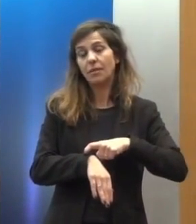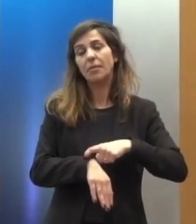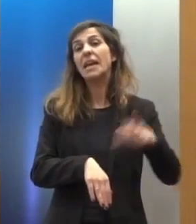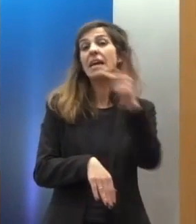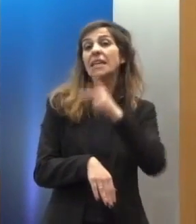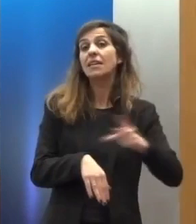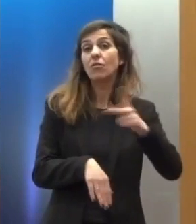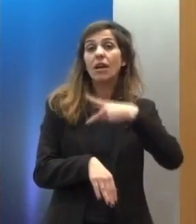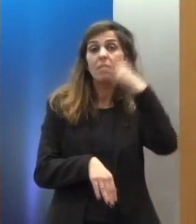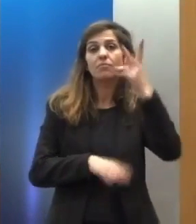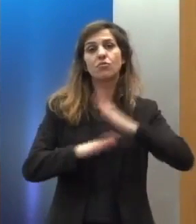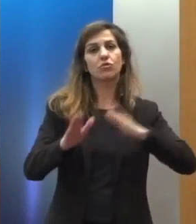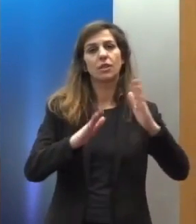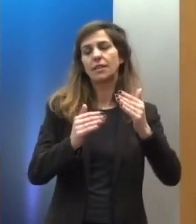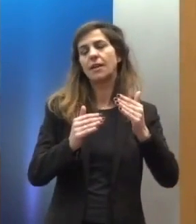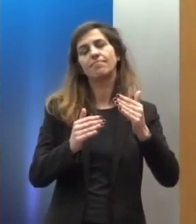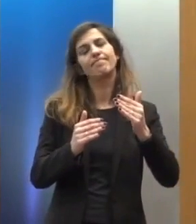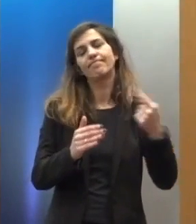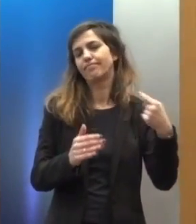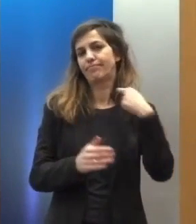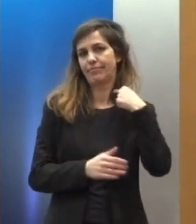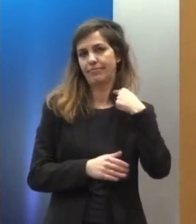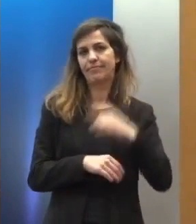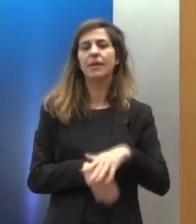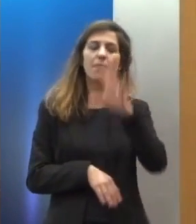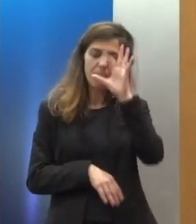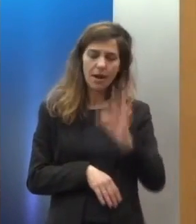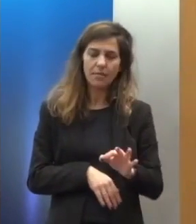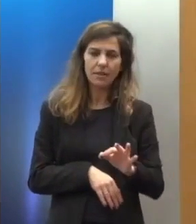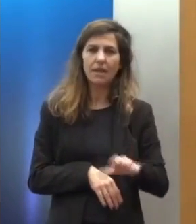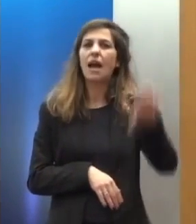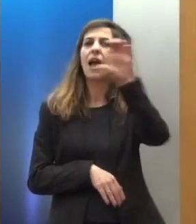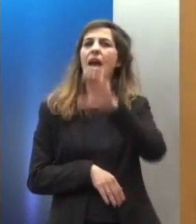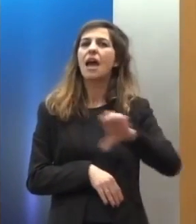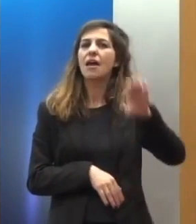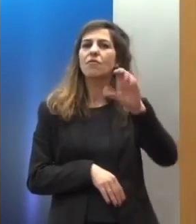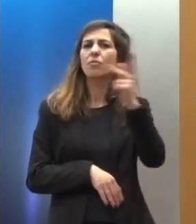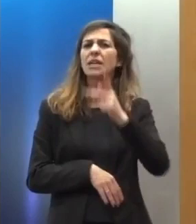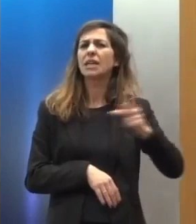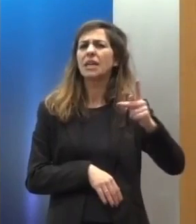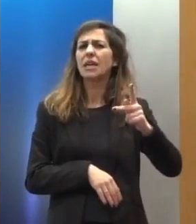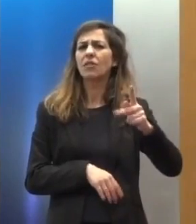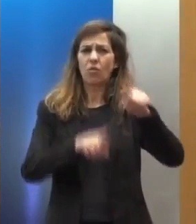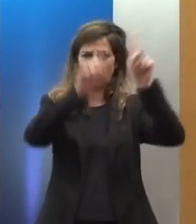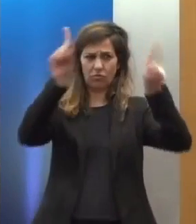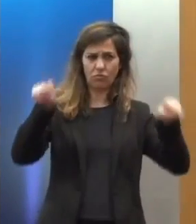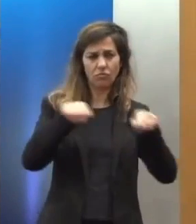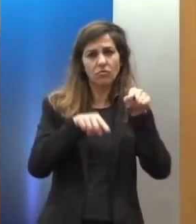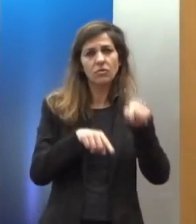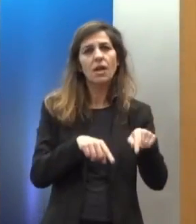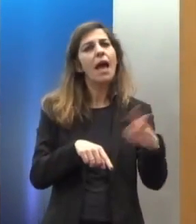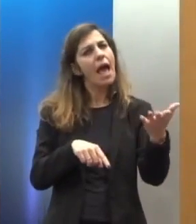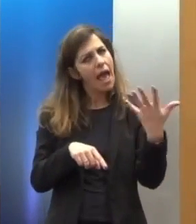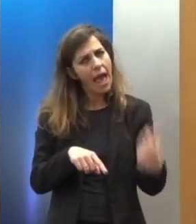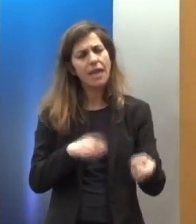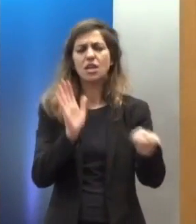κοινωνικών δικαιωμάτων. Πράγματι, ο Ευρωπαϊκός Κοινωνικός Χάρτης παρά την πληρότητα των διατάξεών του δεν